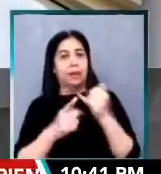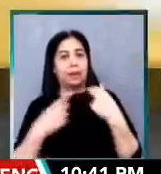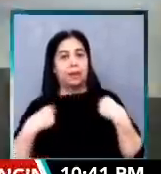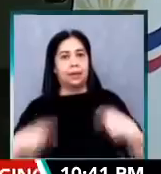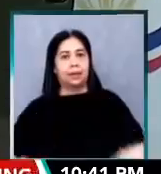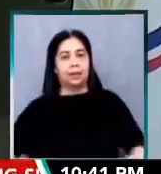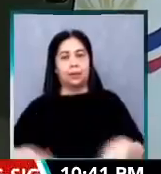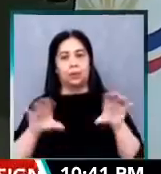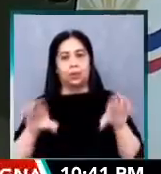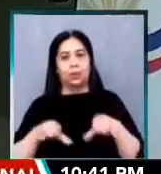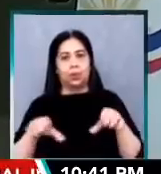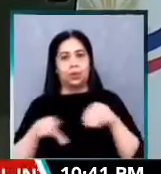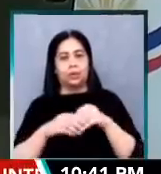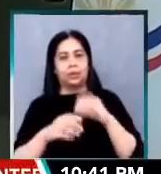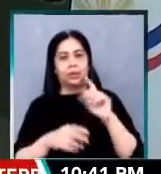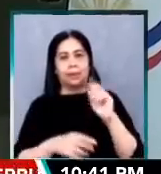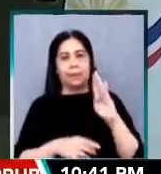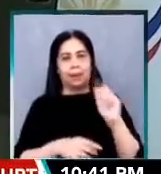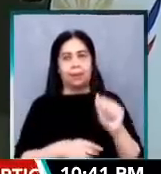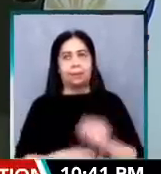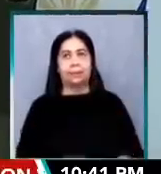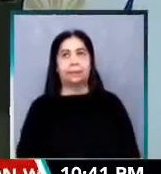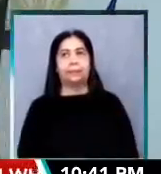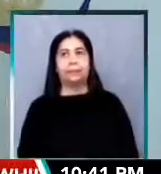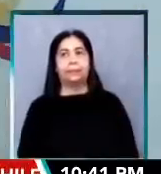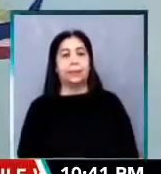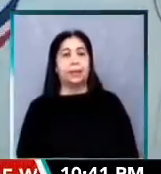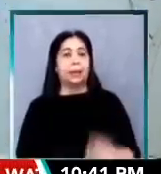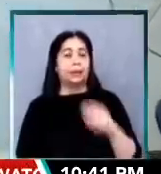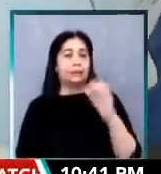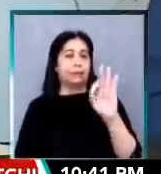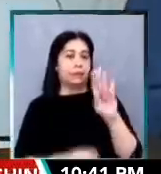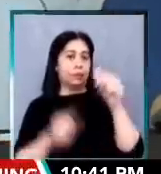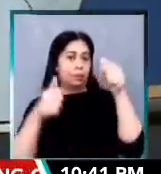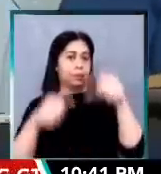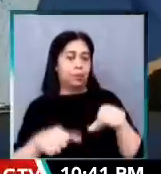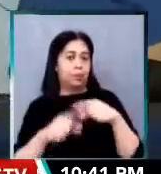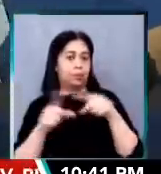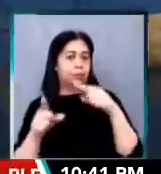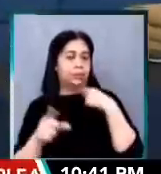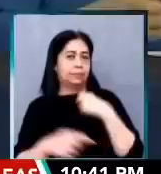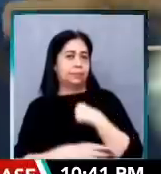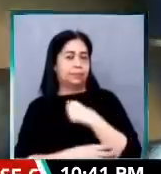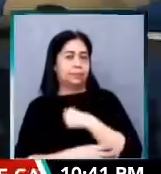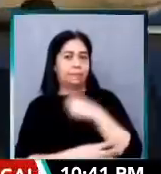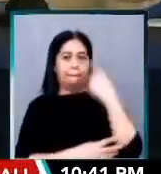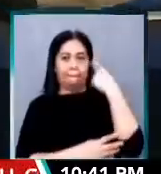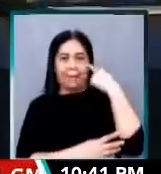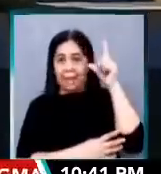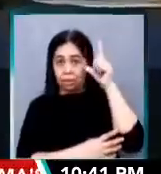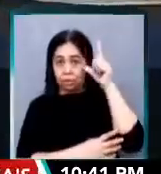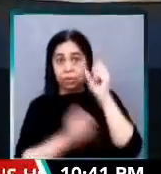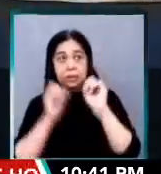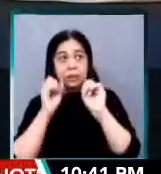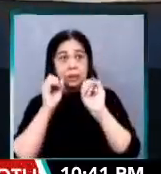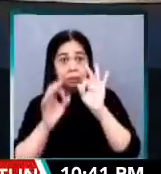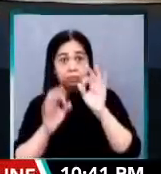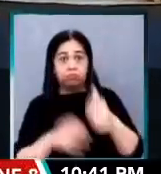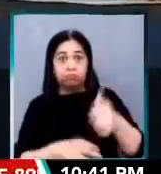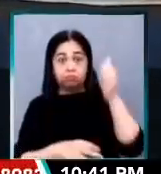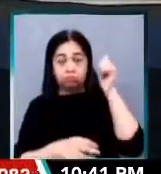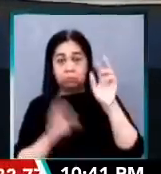Kaba. Sa isang Facebook post, sinabi ni Sen. Ping Lakson na kung siya ang maging susunod na pangulo ng bansa,